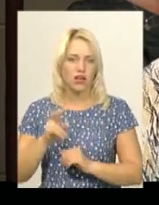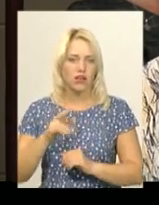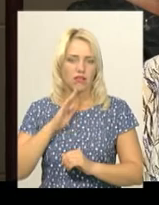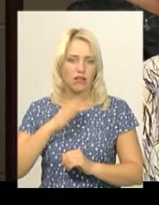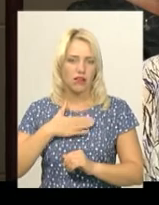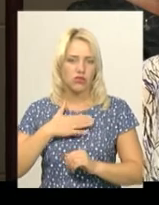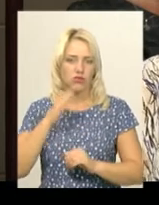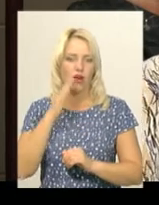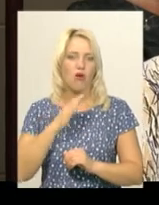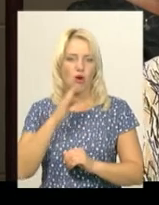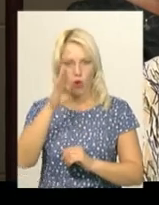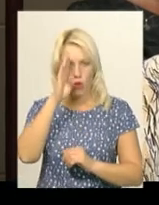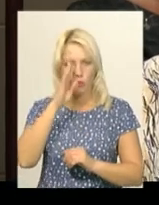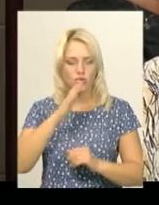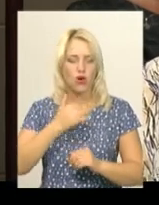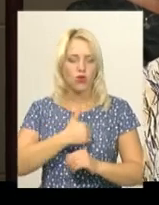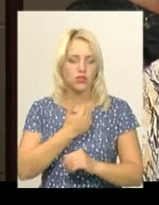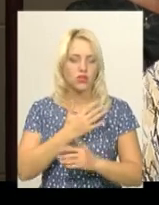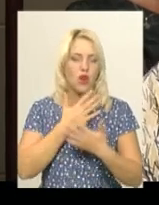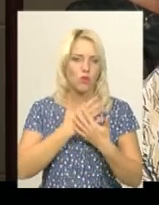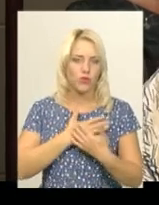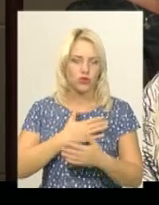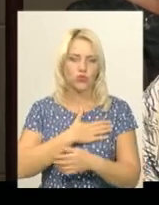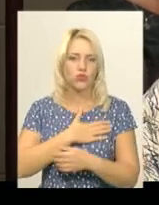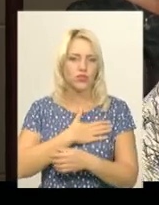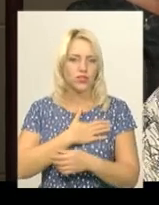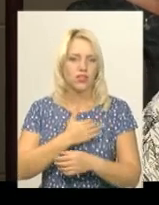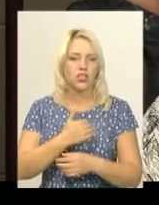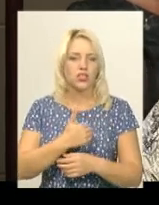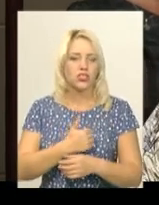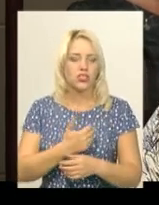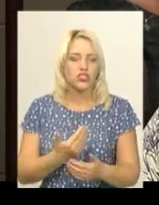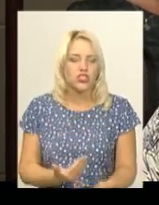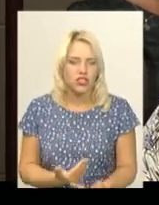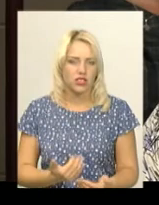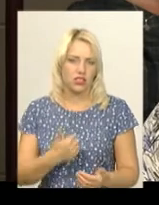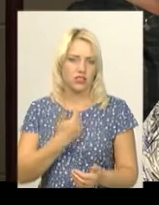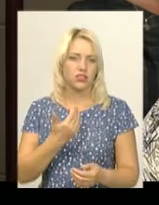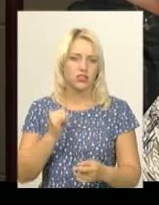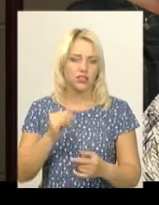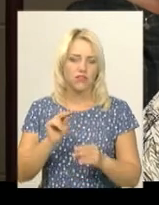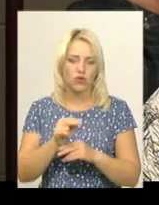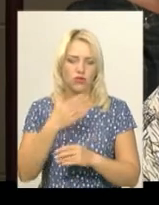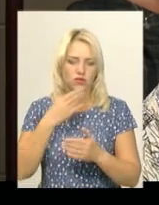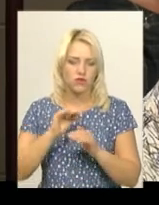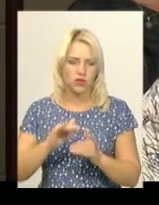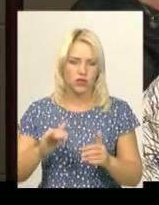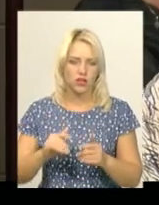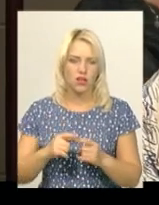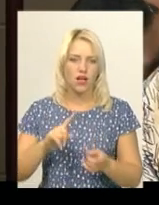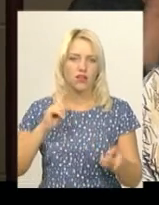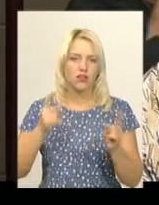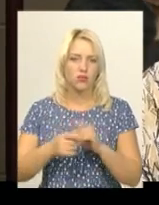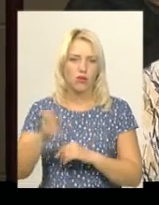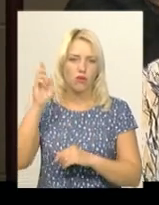хлопці. Хотіли любити, хотіли жити, хотіли виховувати своїх дітей, але не то. Боженька